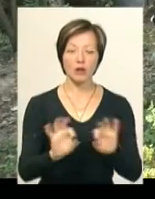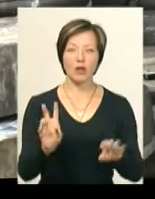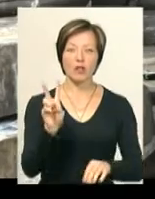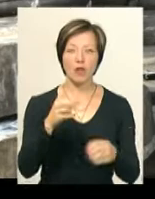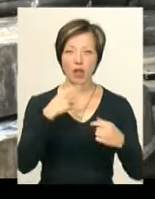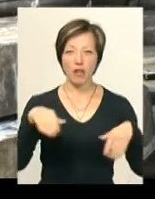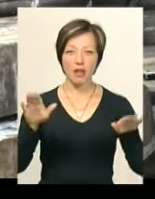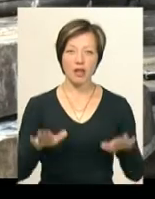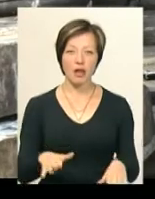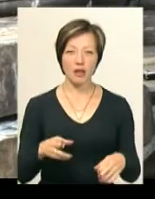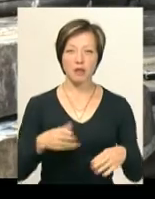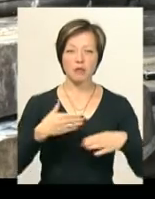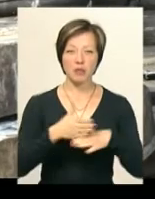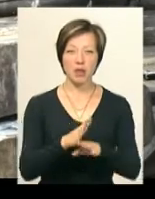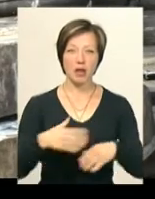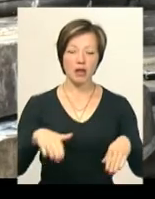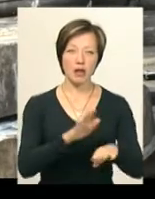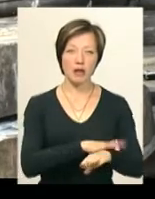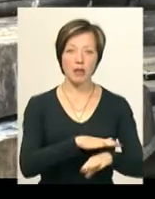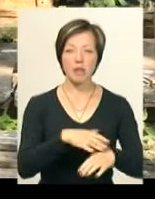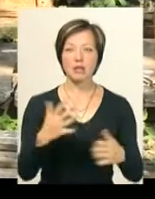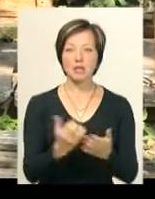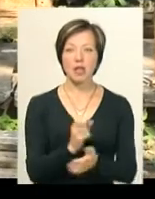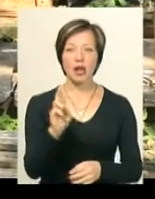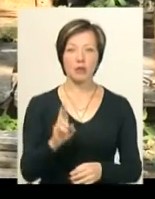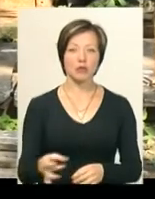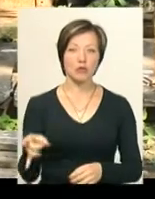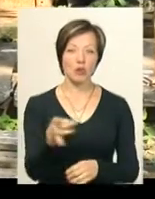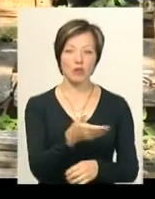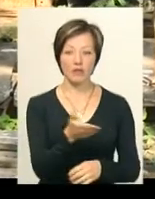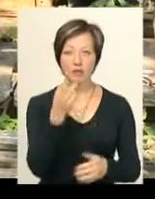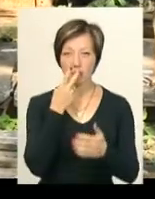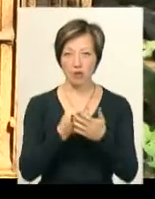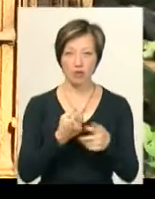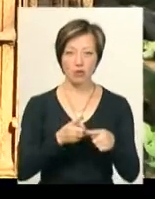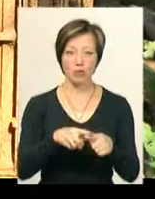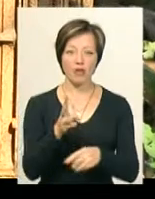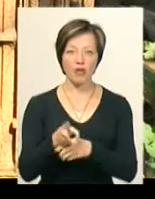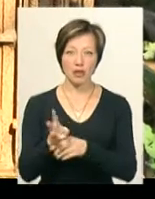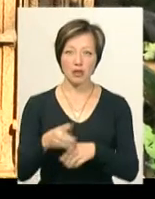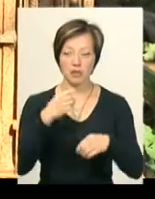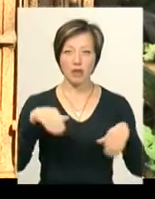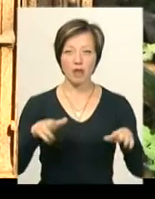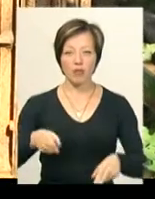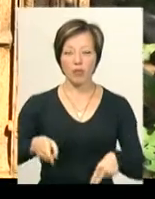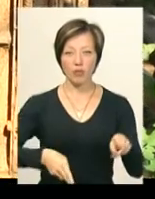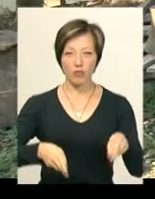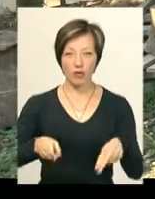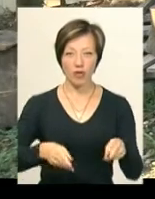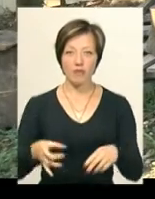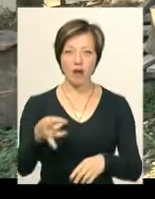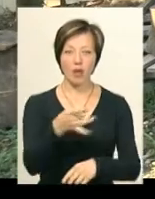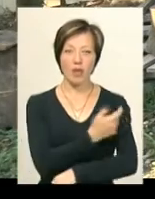лелек, яких з перебитими крилами знайшли у Ярмоленецькому районі. Ви бачите їх на цьому відео. Птахів прооперували у районі